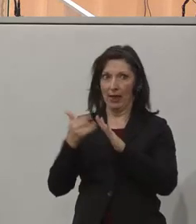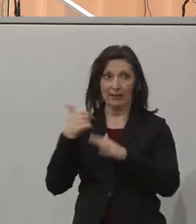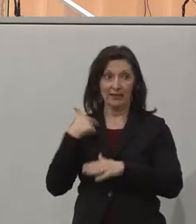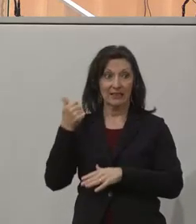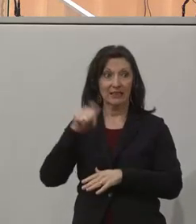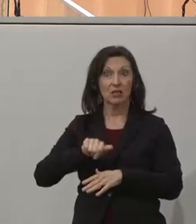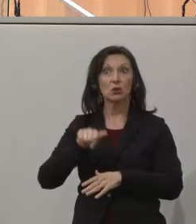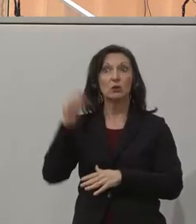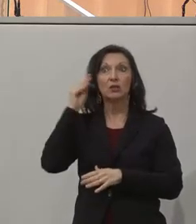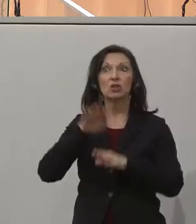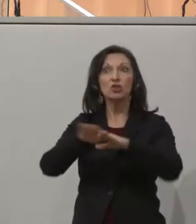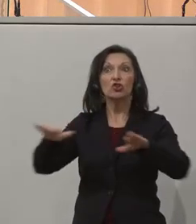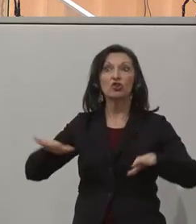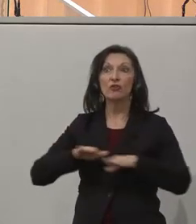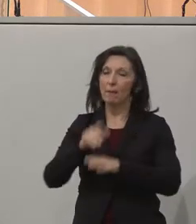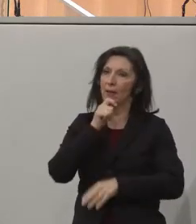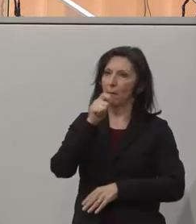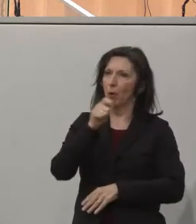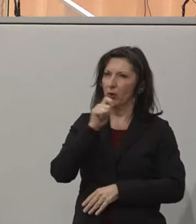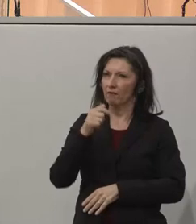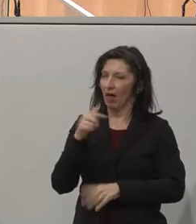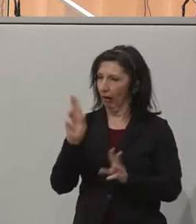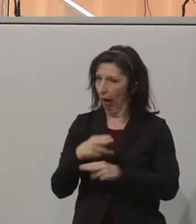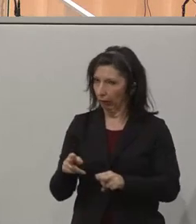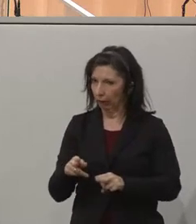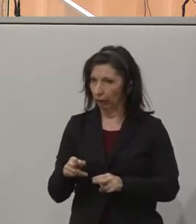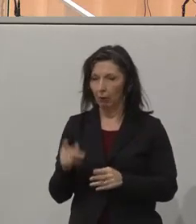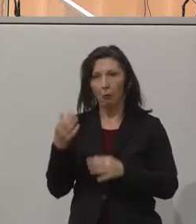Sollte es mit dem Schwimmen und mit dem Moderieren nichts werden, könnte ich Rezessionist werden.